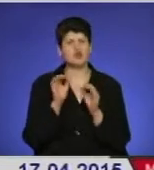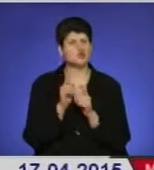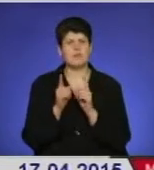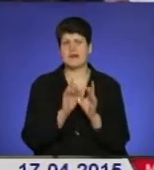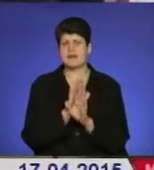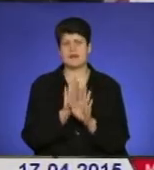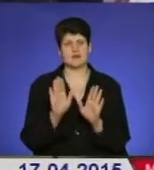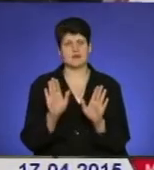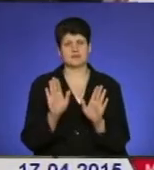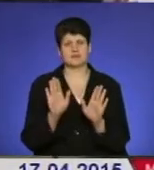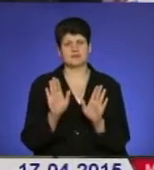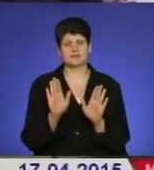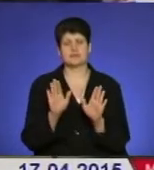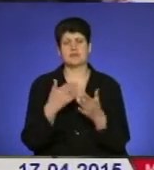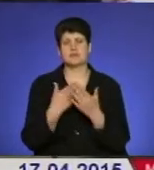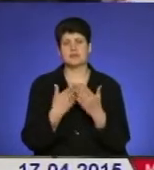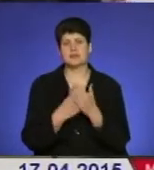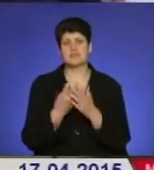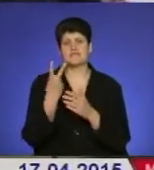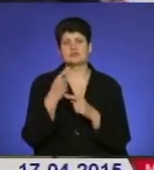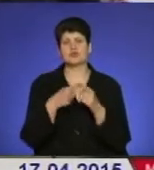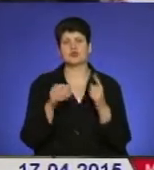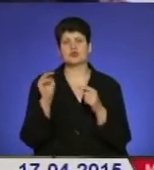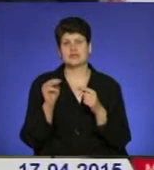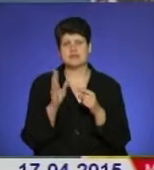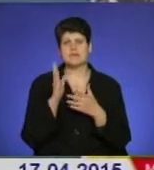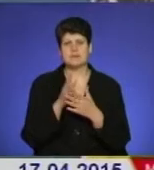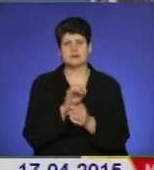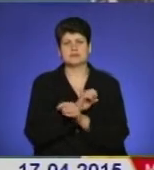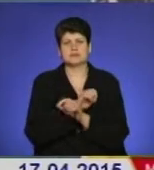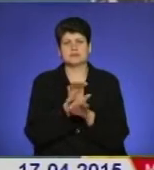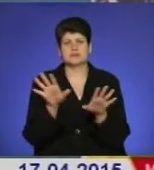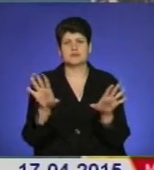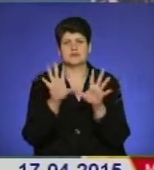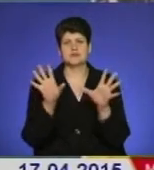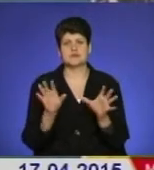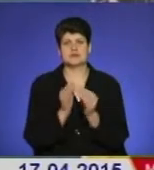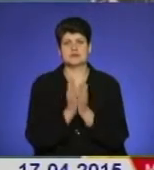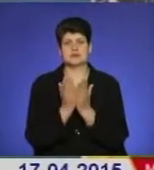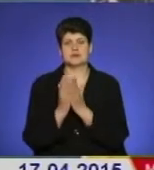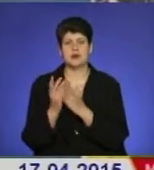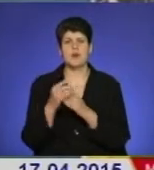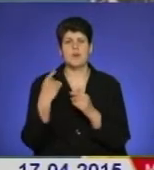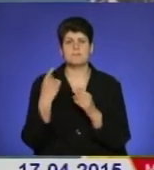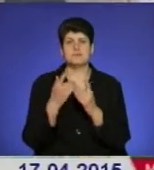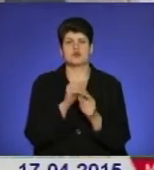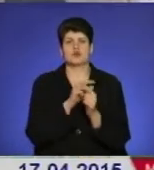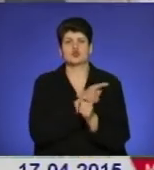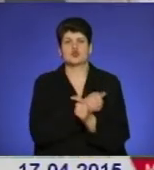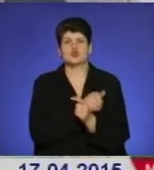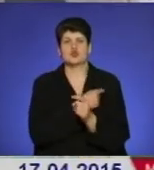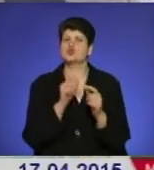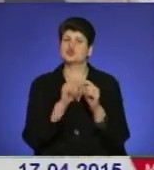змінювали. Тираж у 2,5 тисячі примірників має розійтися по всіх книгарнях обласного центру, бібліотеках, школах.